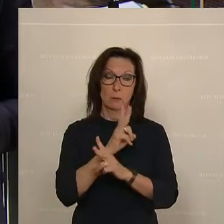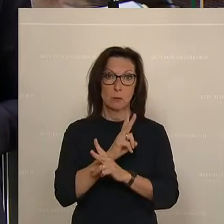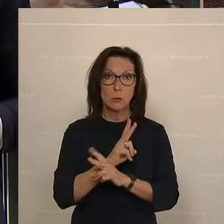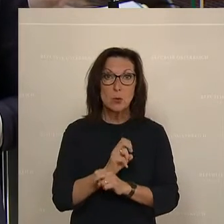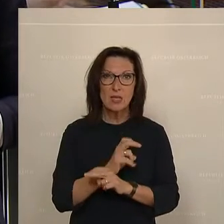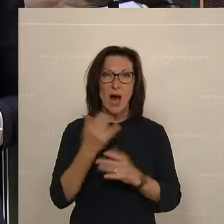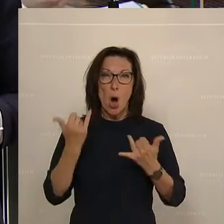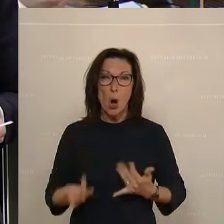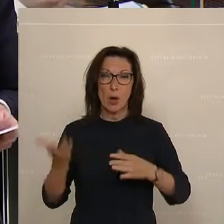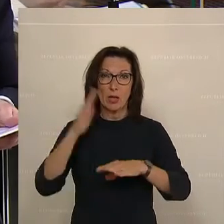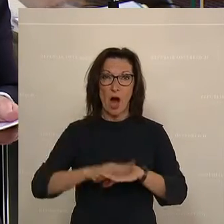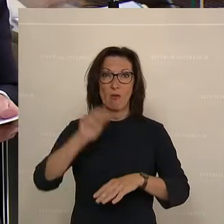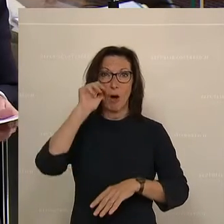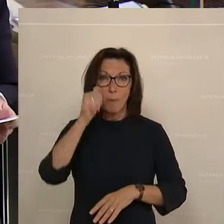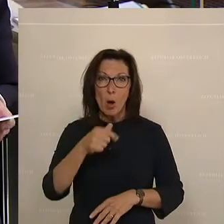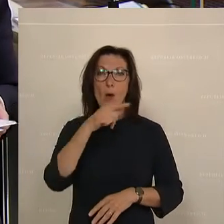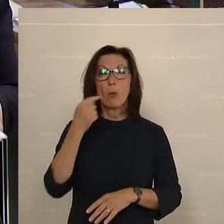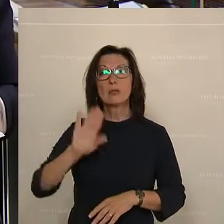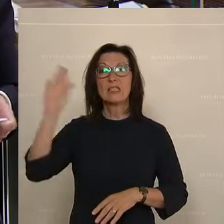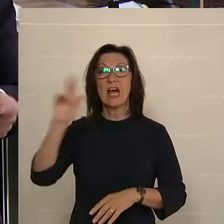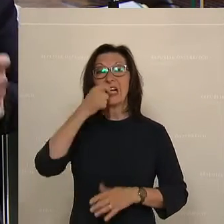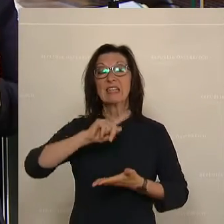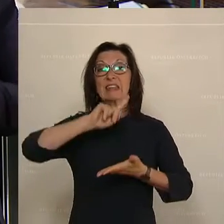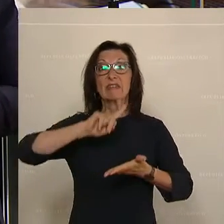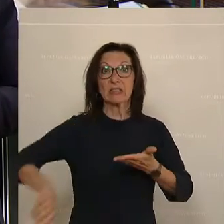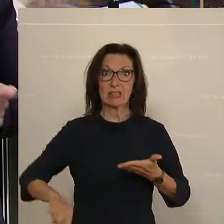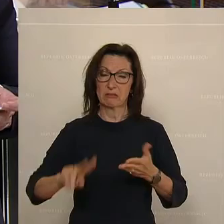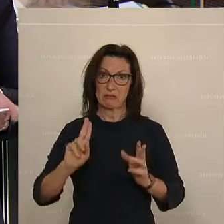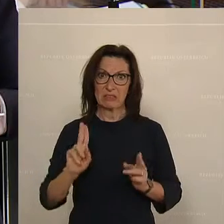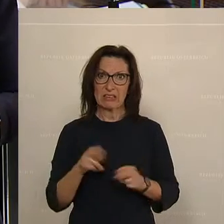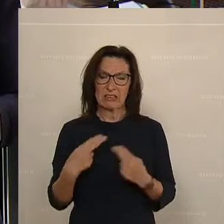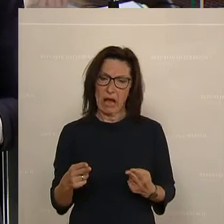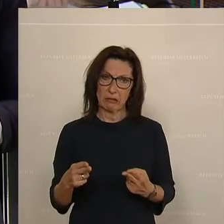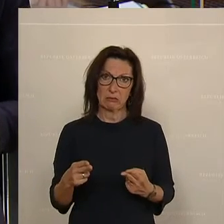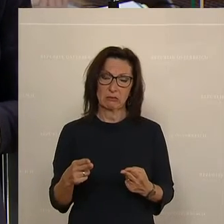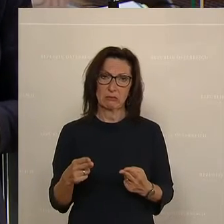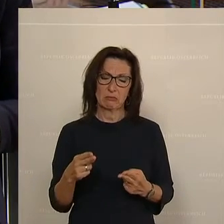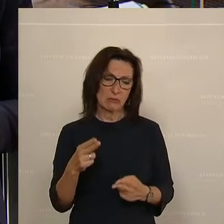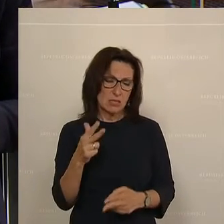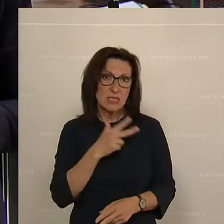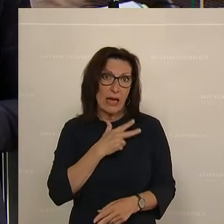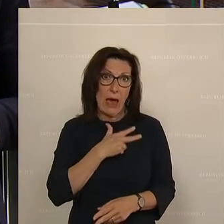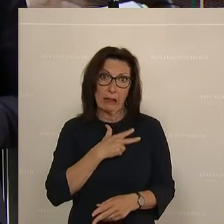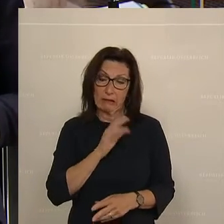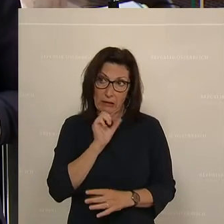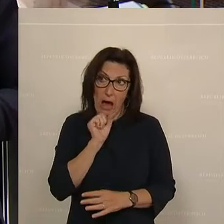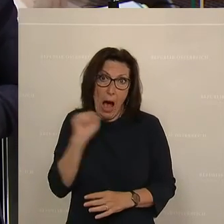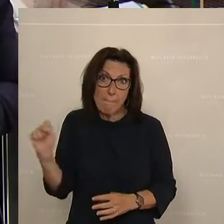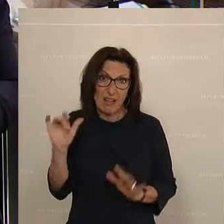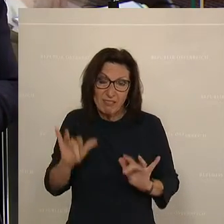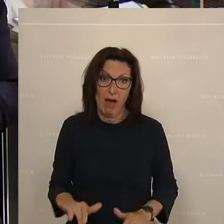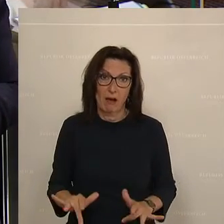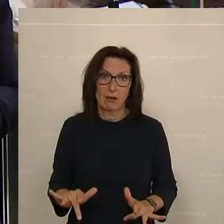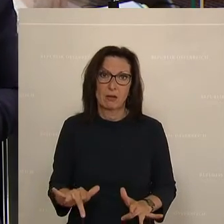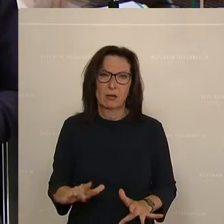von heute auf morgen auf russisches Erdgas verzichten. Diese Abhängigkeit ist Realität und diese Realität ist